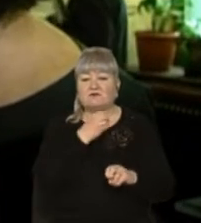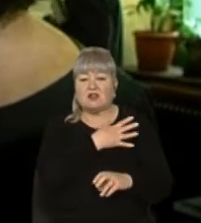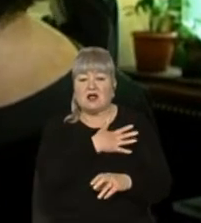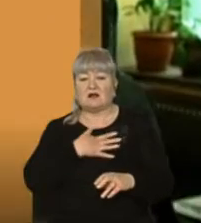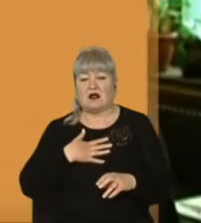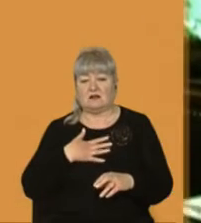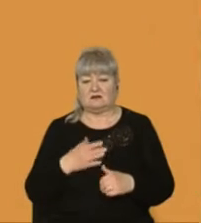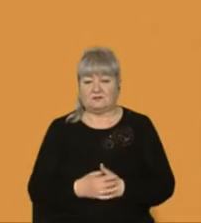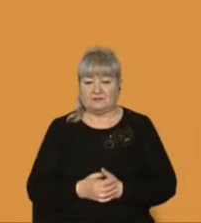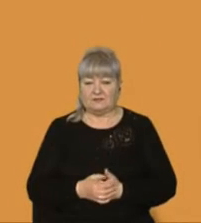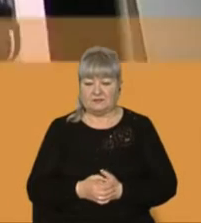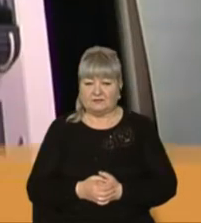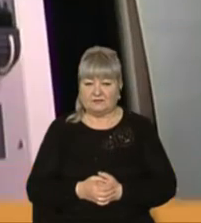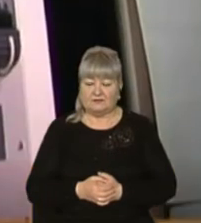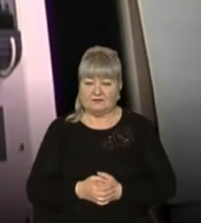кровоточить.